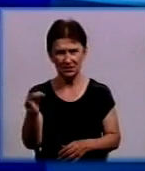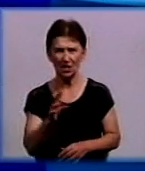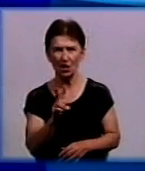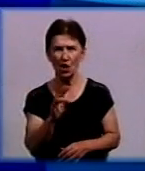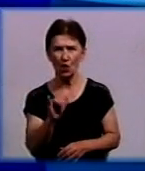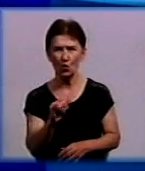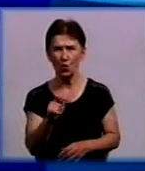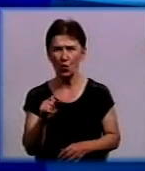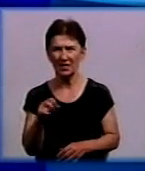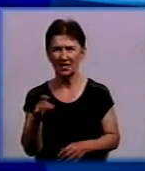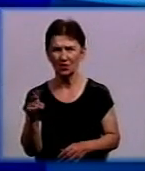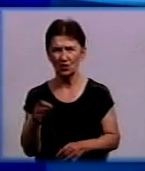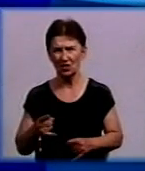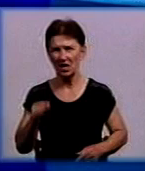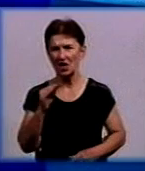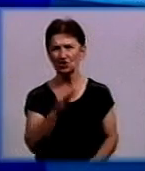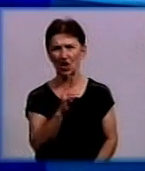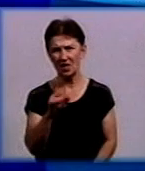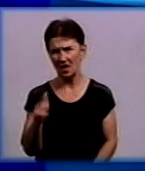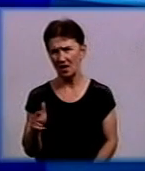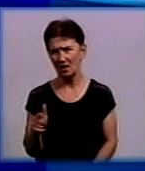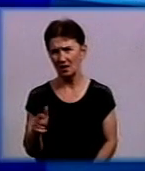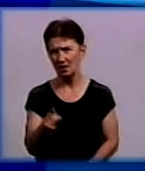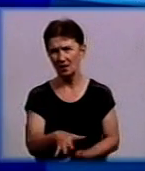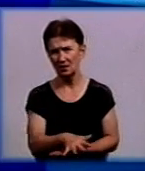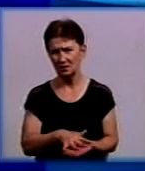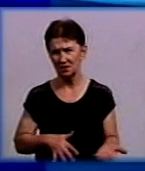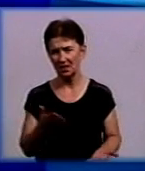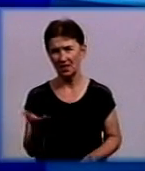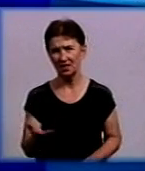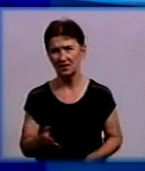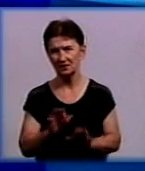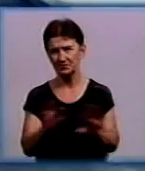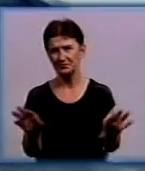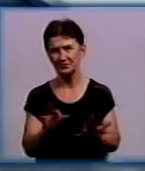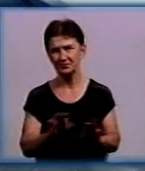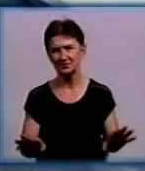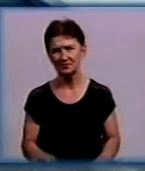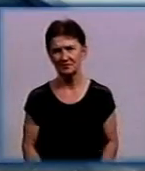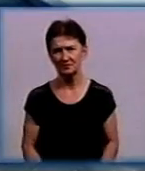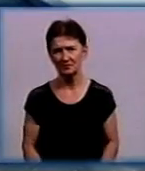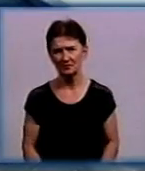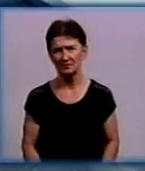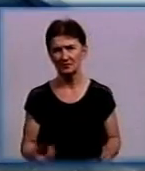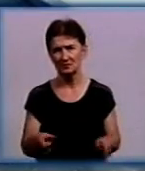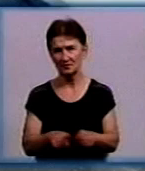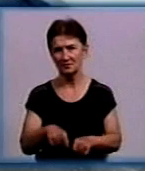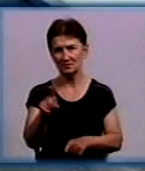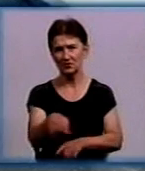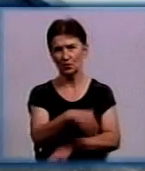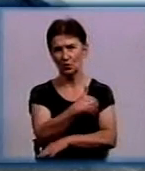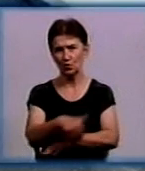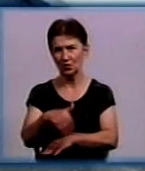керівник міського управління житлово-комунального господарства. Далі Антоніна Крейтор розповість. Ось це вулиця В'ячеслава